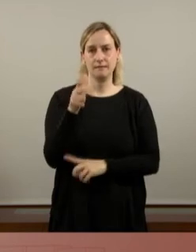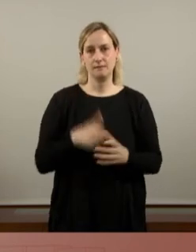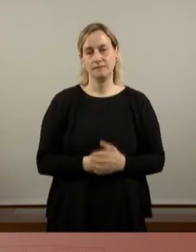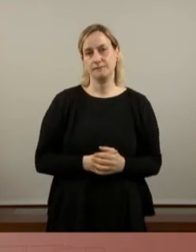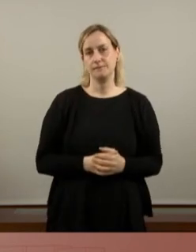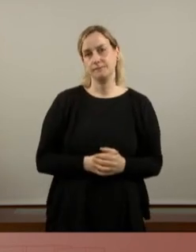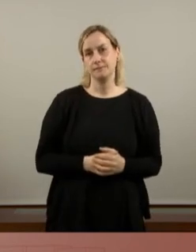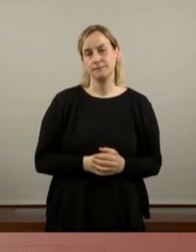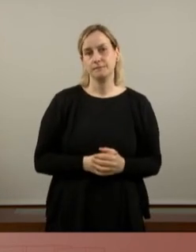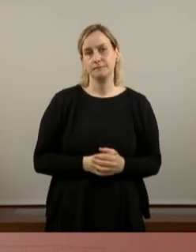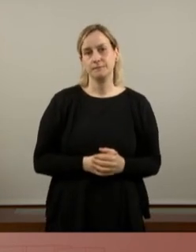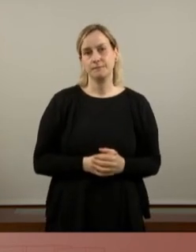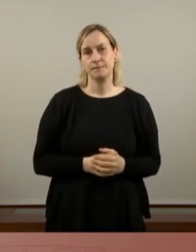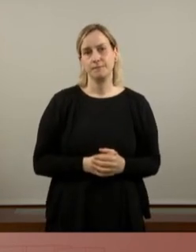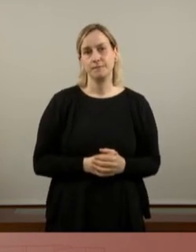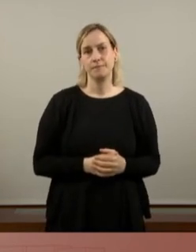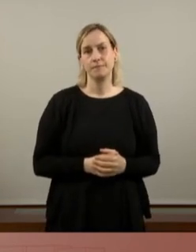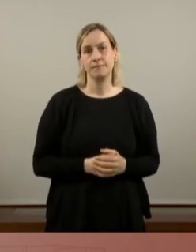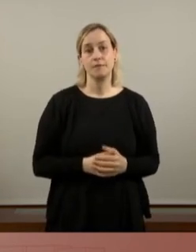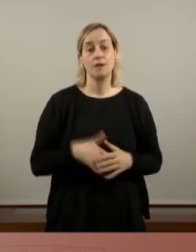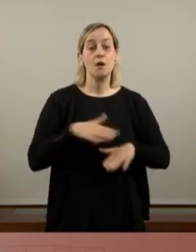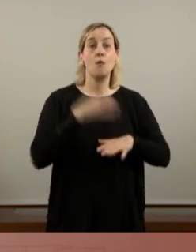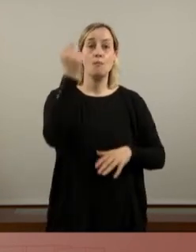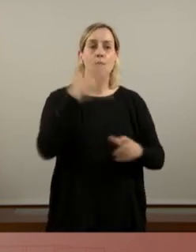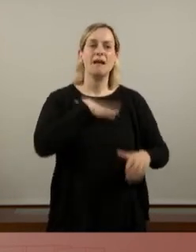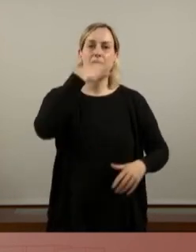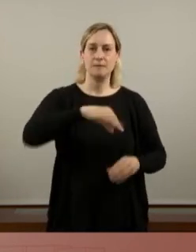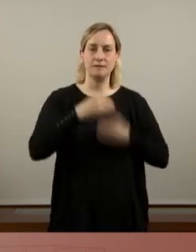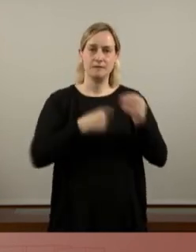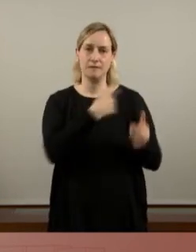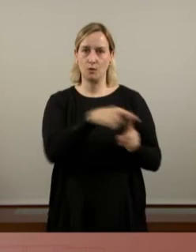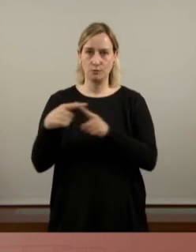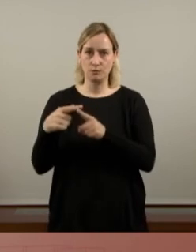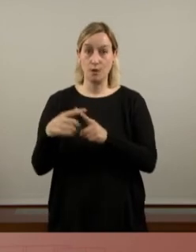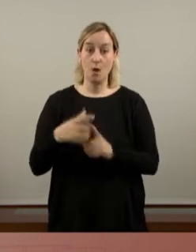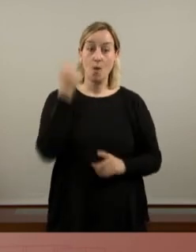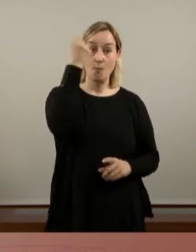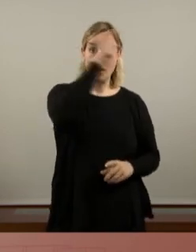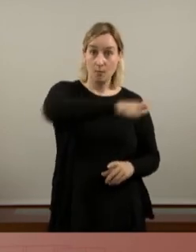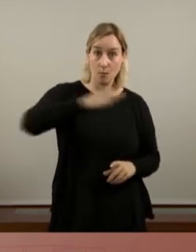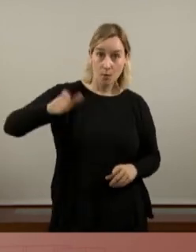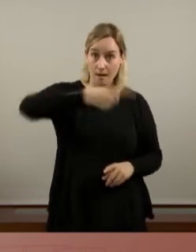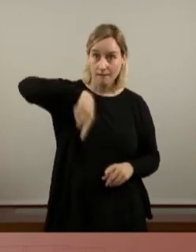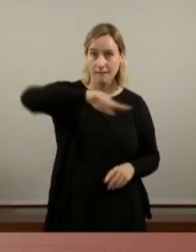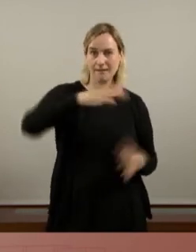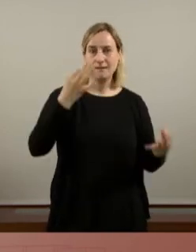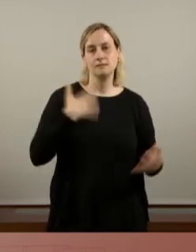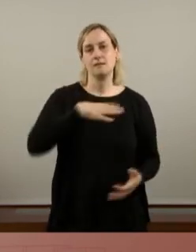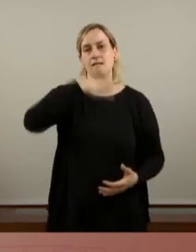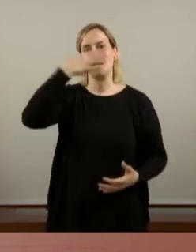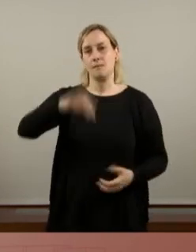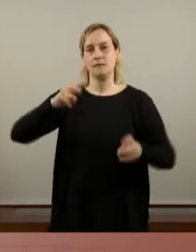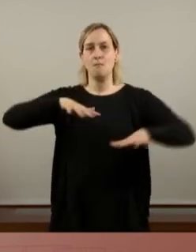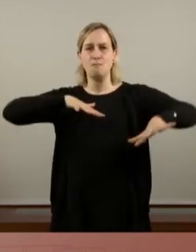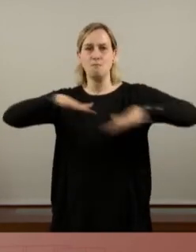El poder és la capacitat de fer coses i el poder popular és la capacitat de